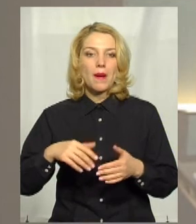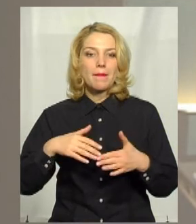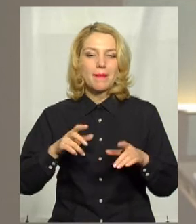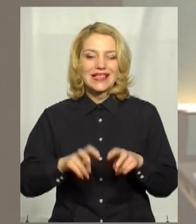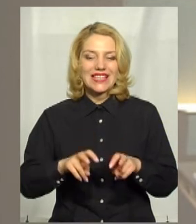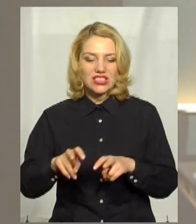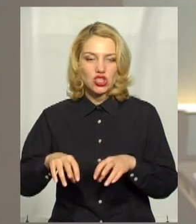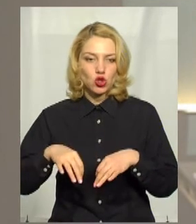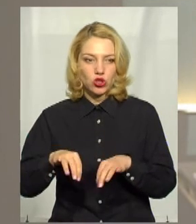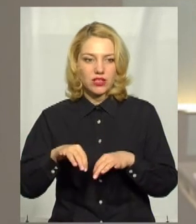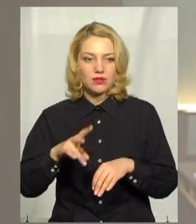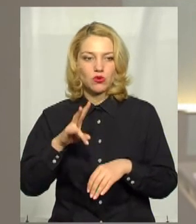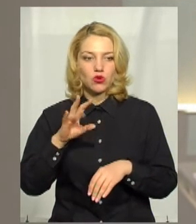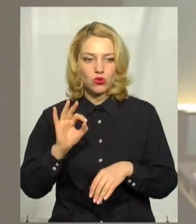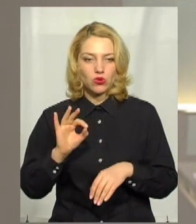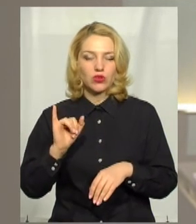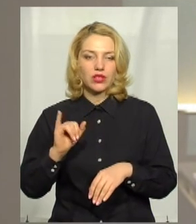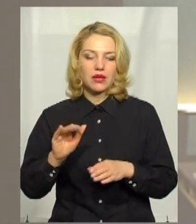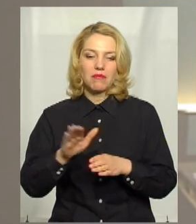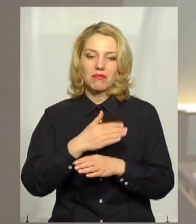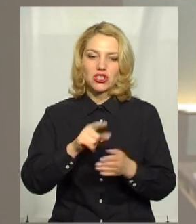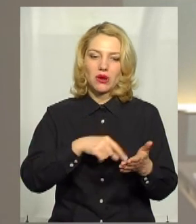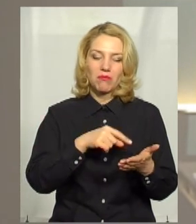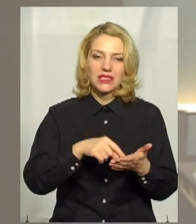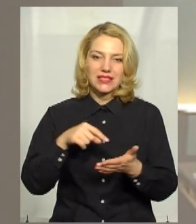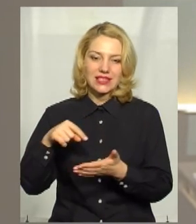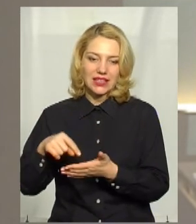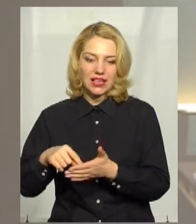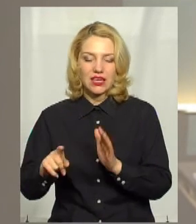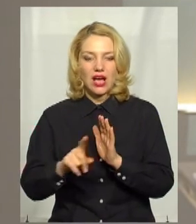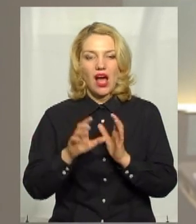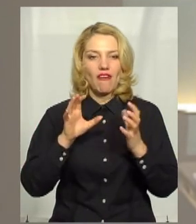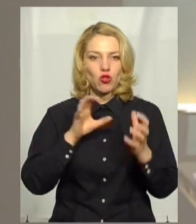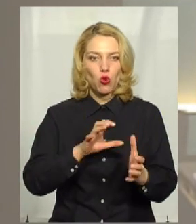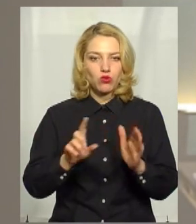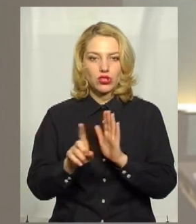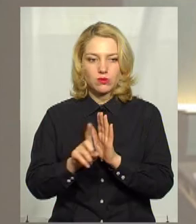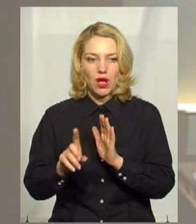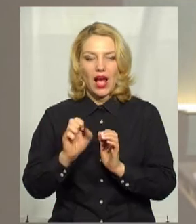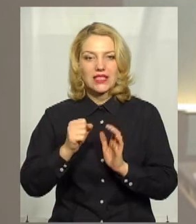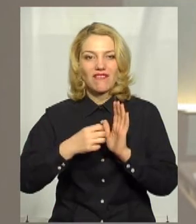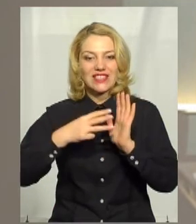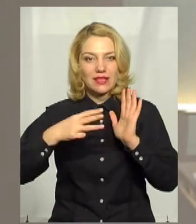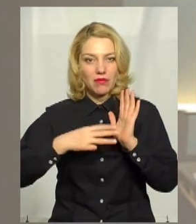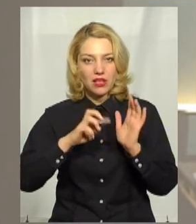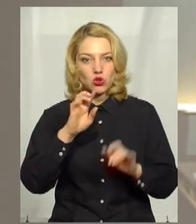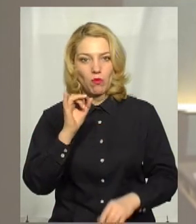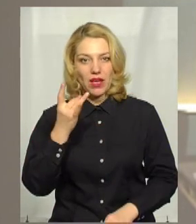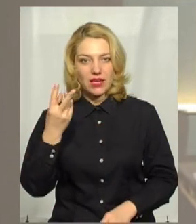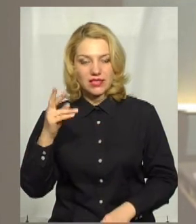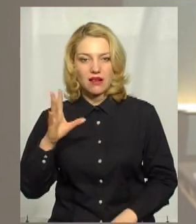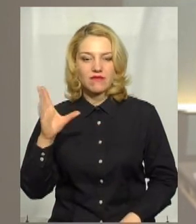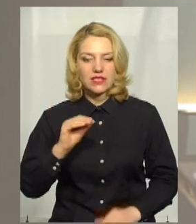транспорту, але і міжміських автобусних сполучень. А з 18 березня